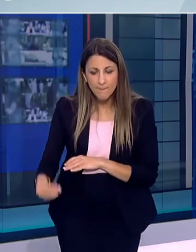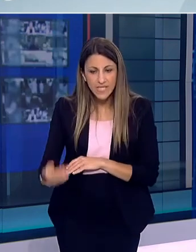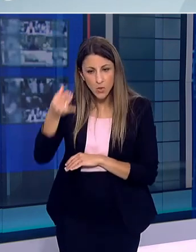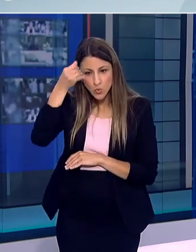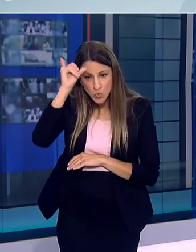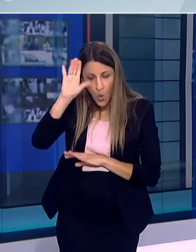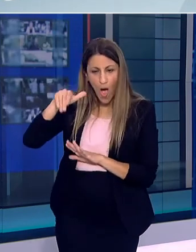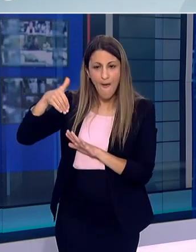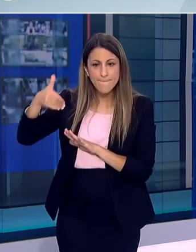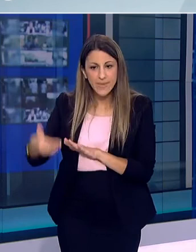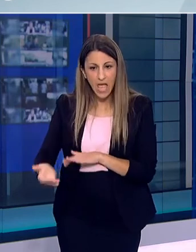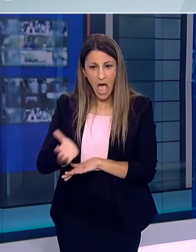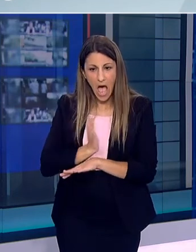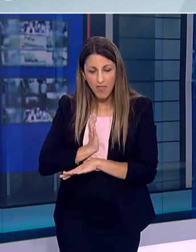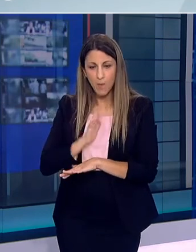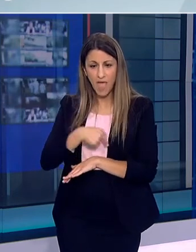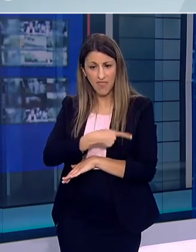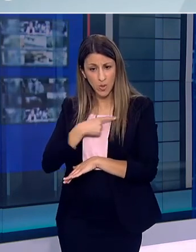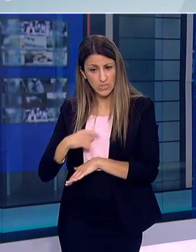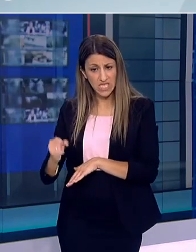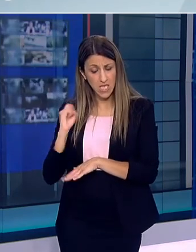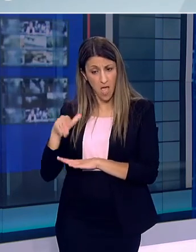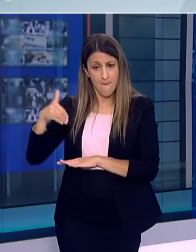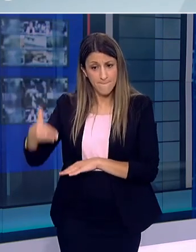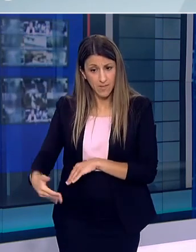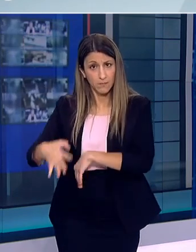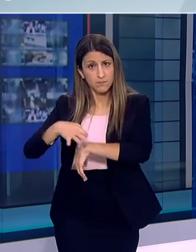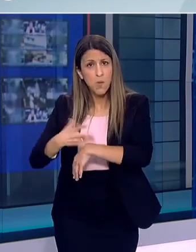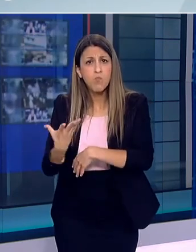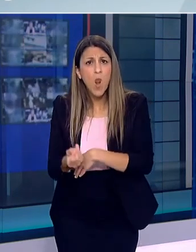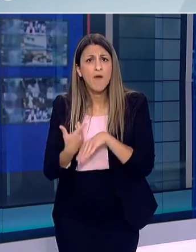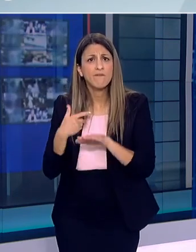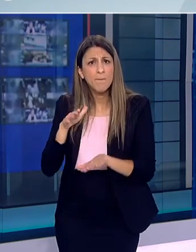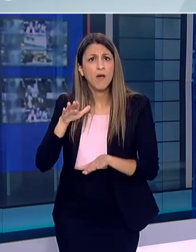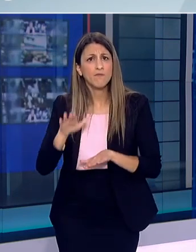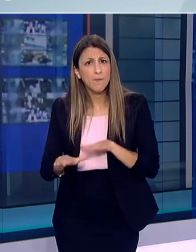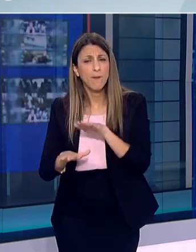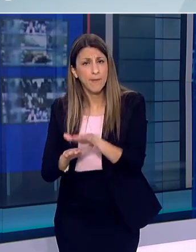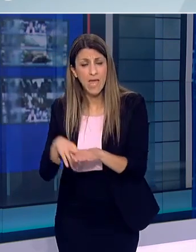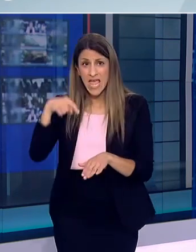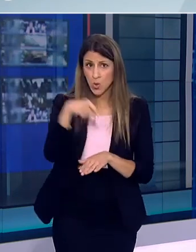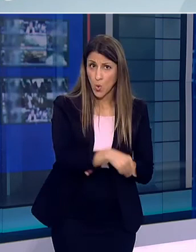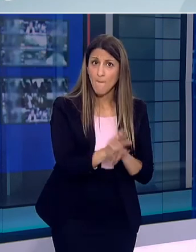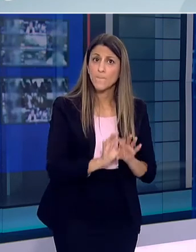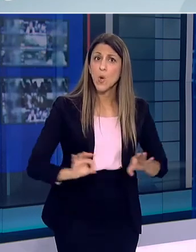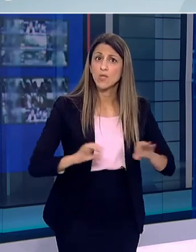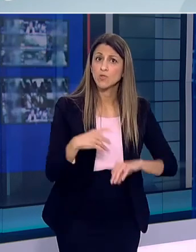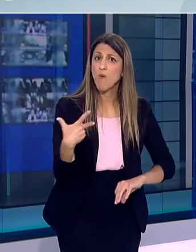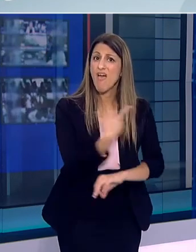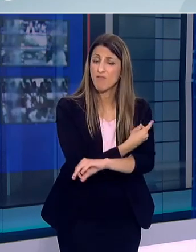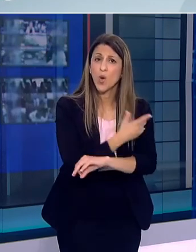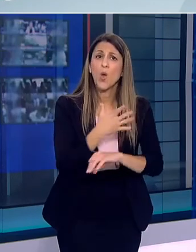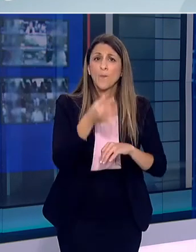Τα εμβόλια έχουν ειδική διαδικασία Ακόμα και τώρα Που προετοιμάζεται το εμβόλιο Για την εποχική γρήπη Την επόμενη